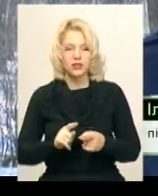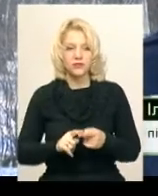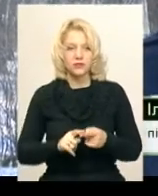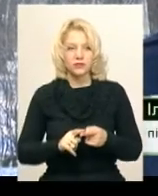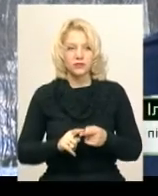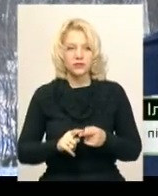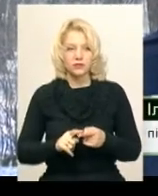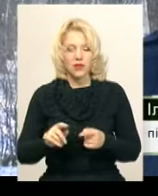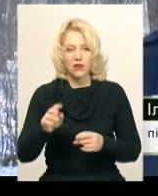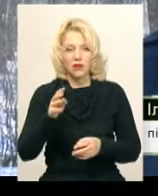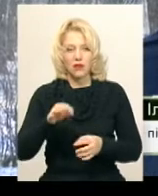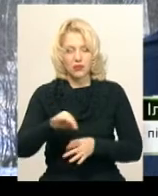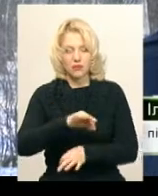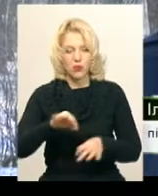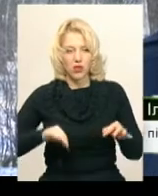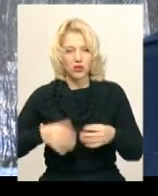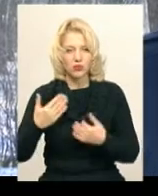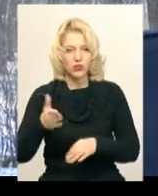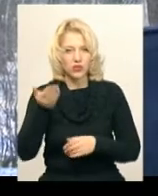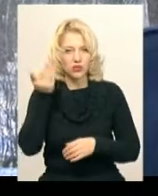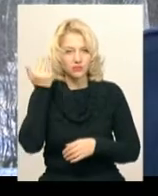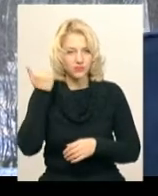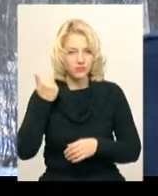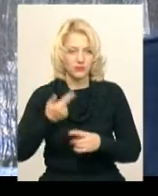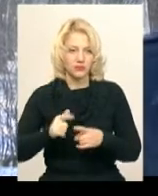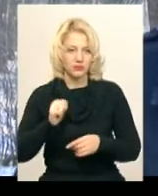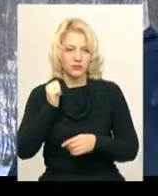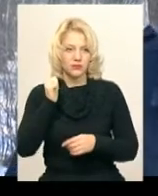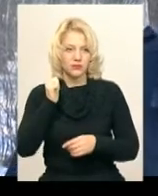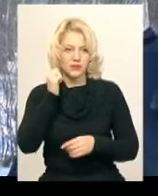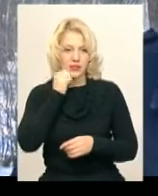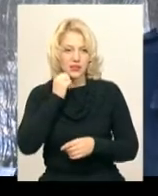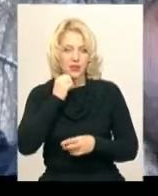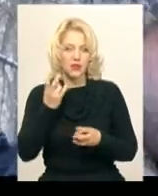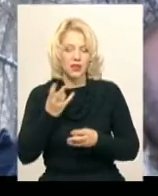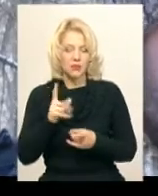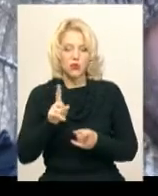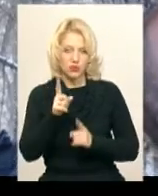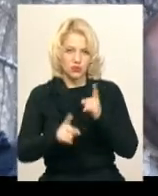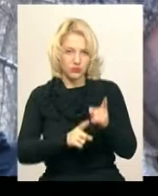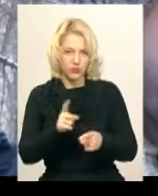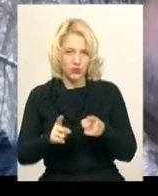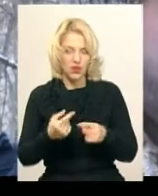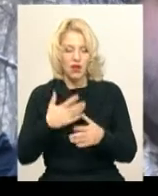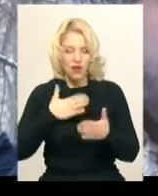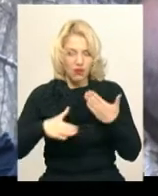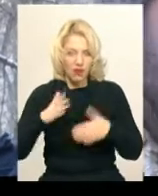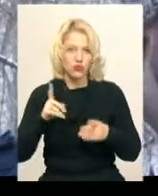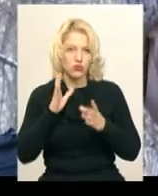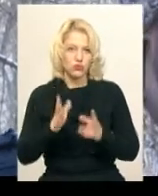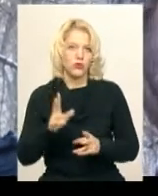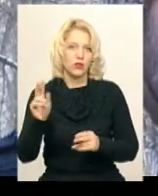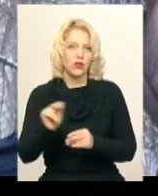радянський проєкт. Вже давне-давно пора таке щось зробити. Я радий, щоб до реконструкції це